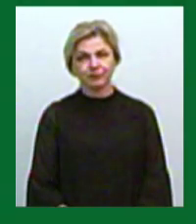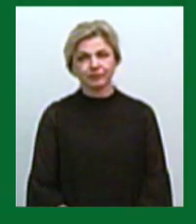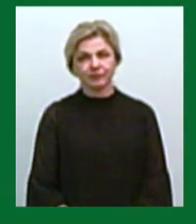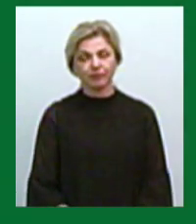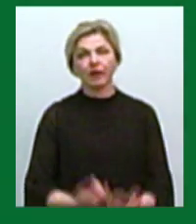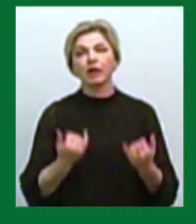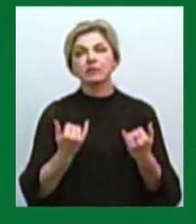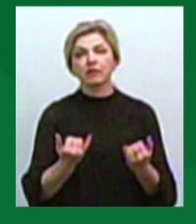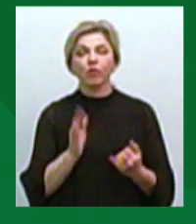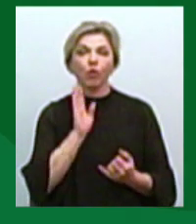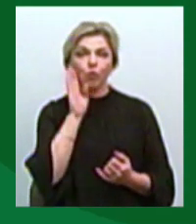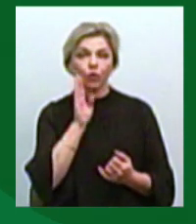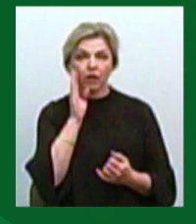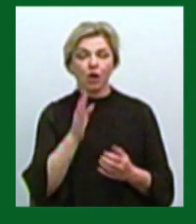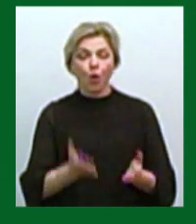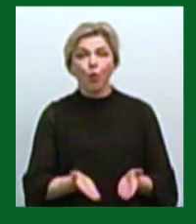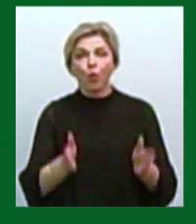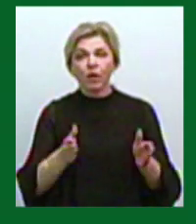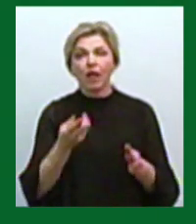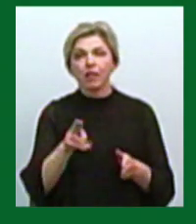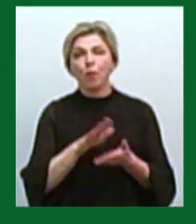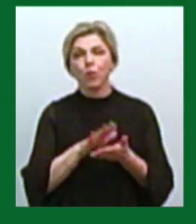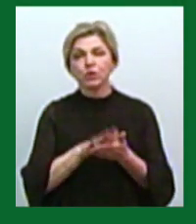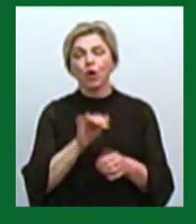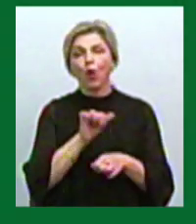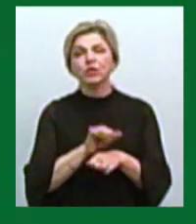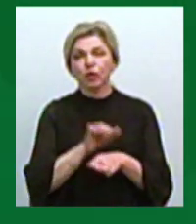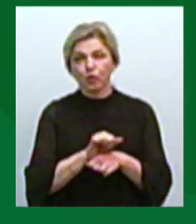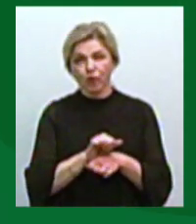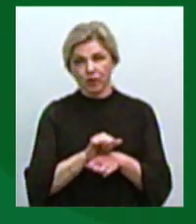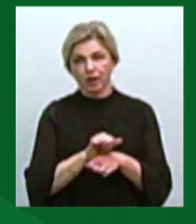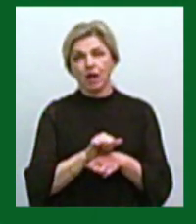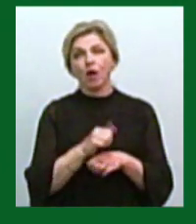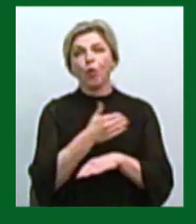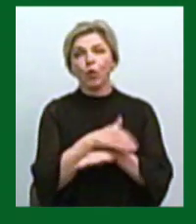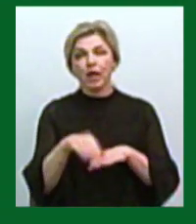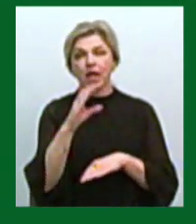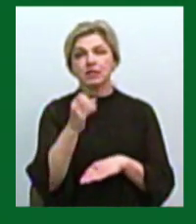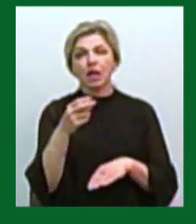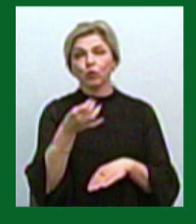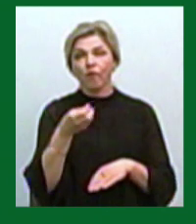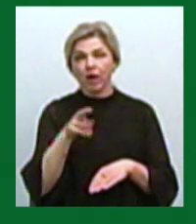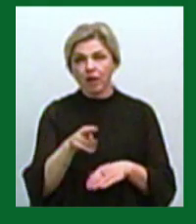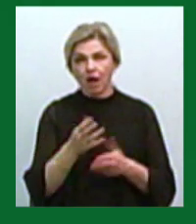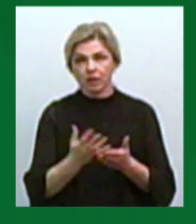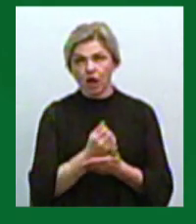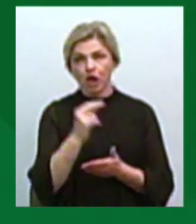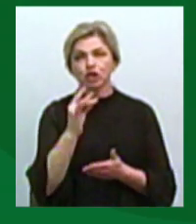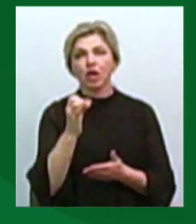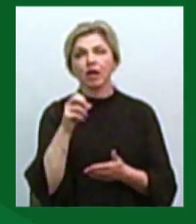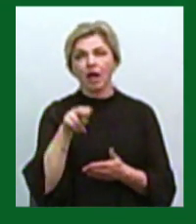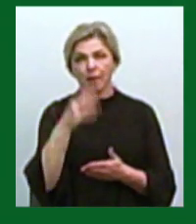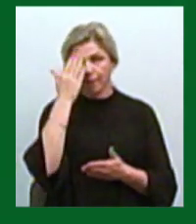Сьогодні вранці в урні для сміття біля зупинки громадського транспорту на вулиці Садовій знайшли череп людини.